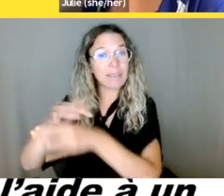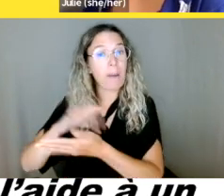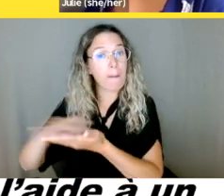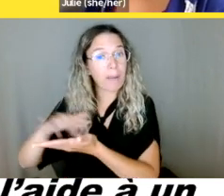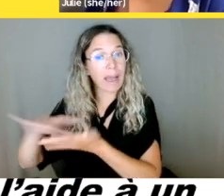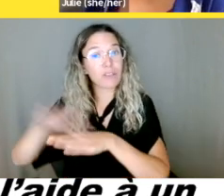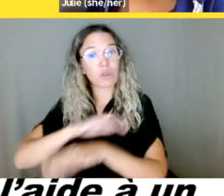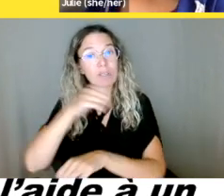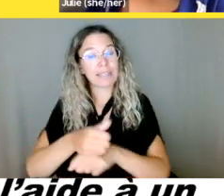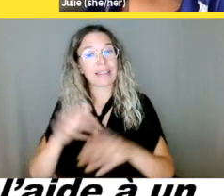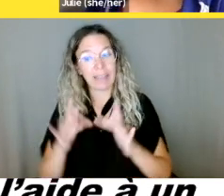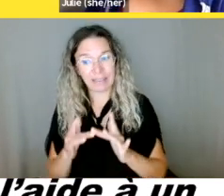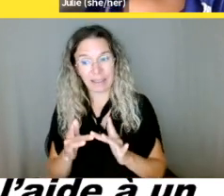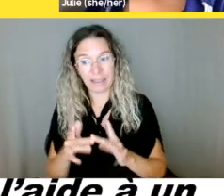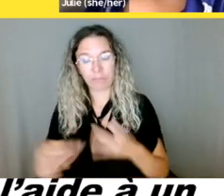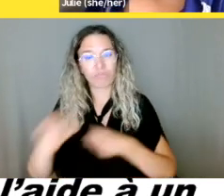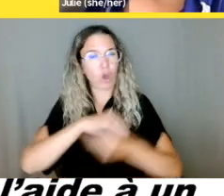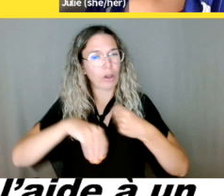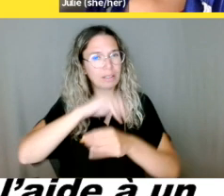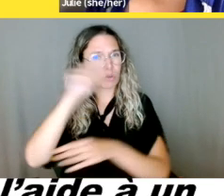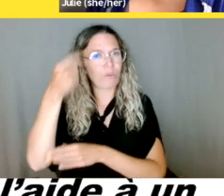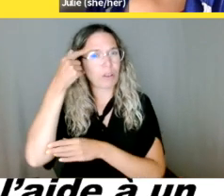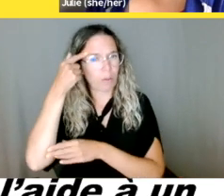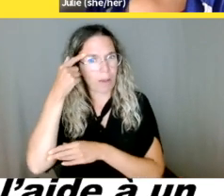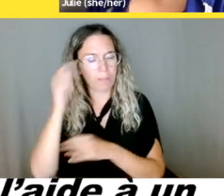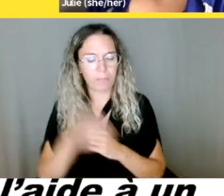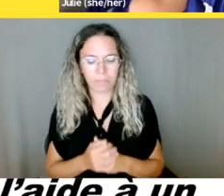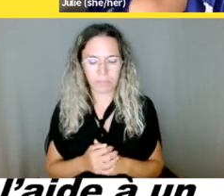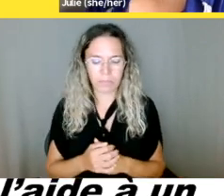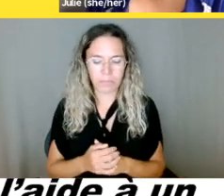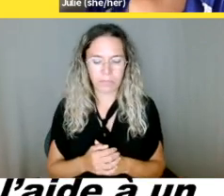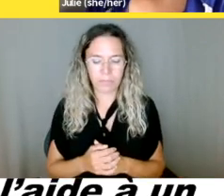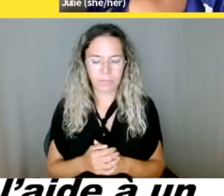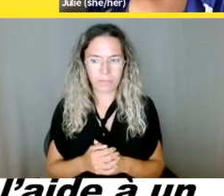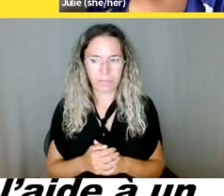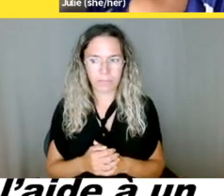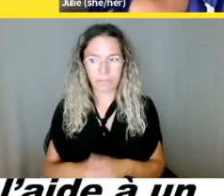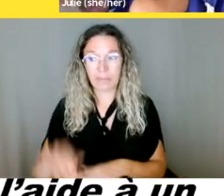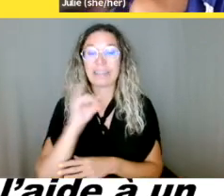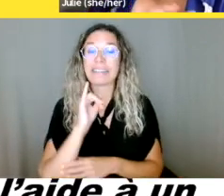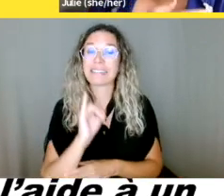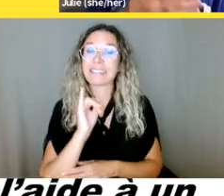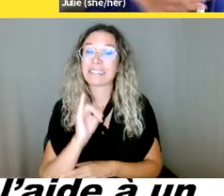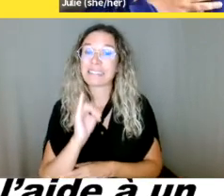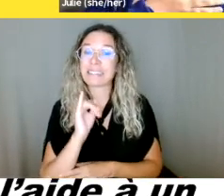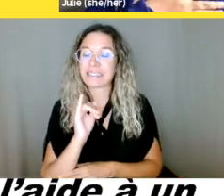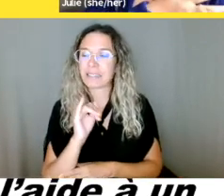Donc, normalement, les employés peuvent refuser d'aider